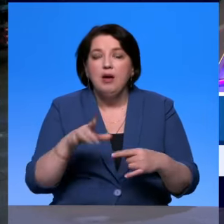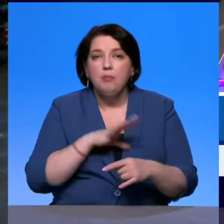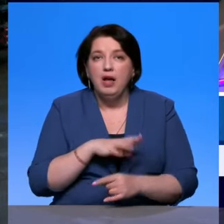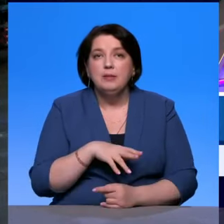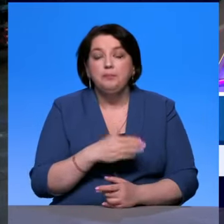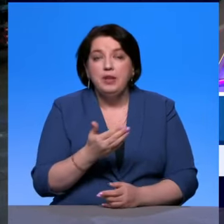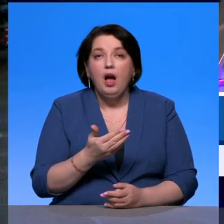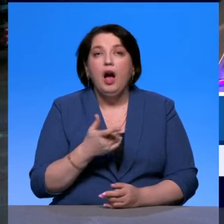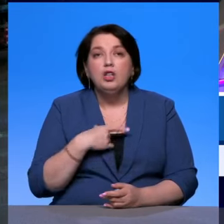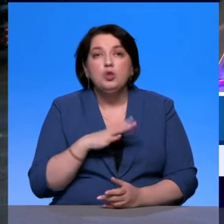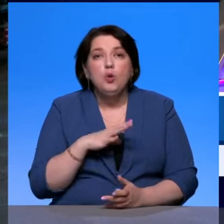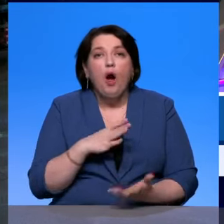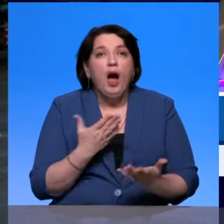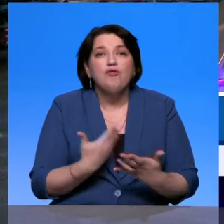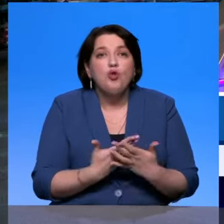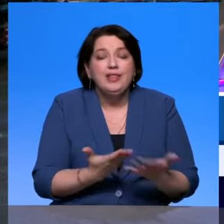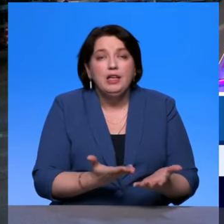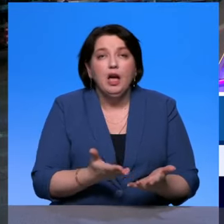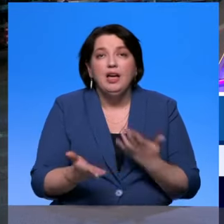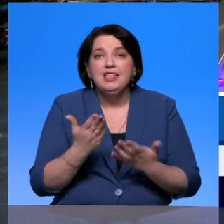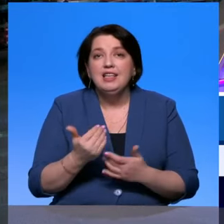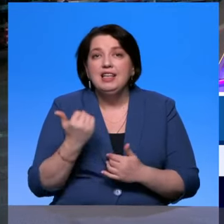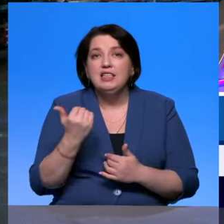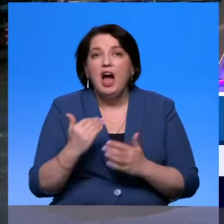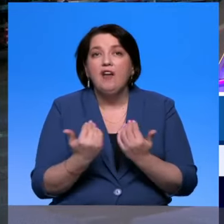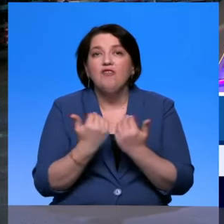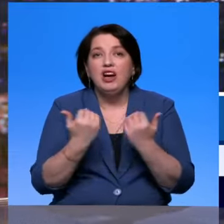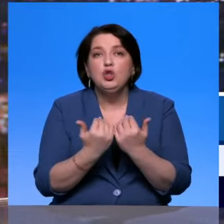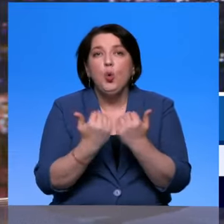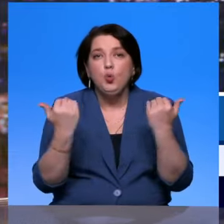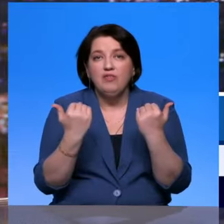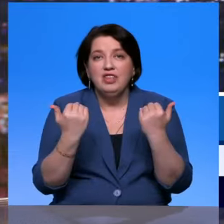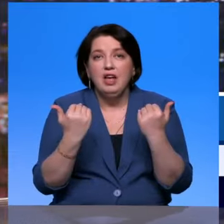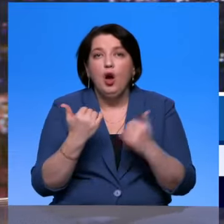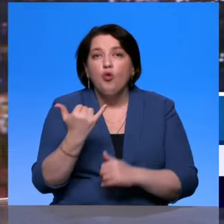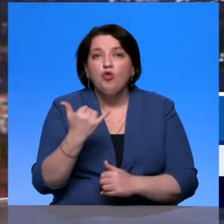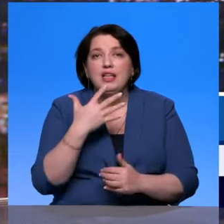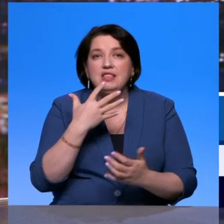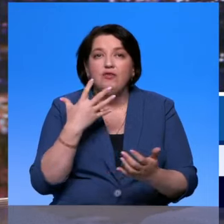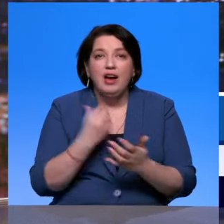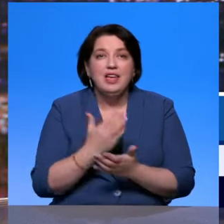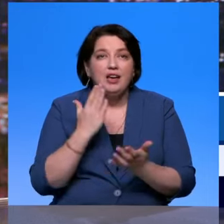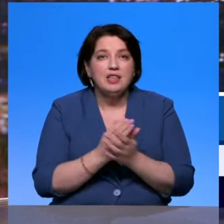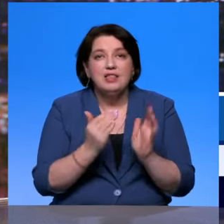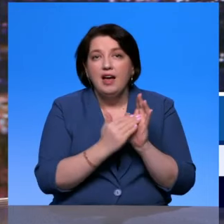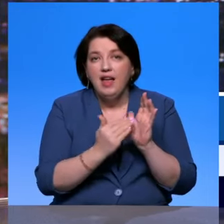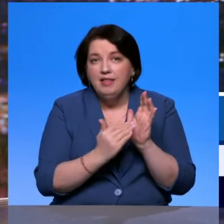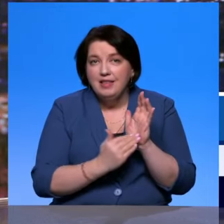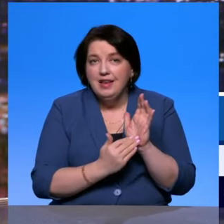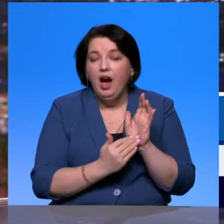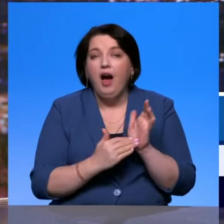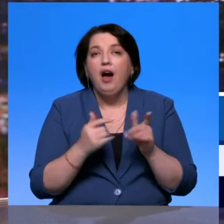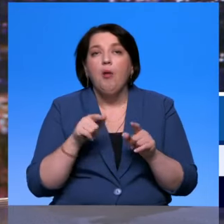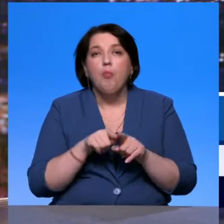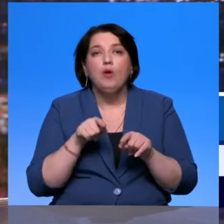Николаевич, но все-таки, если на ваш уровень, так скажем, опуститься, у вас своя какая-то статистика есть по тому,